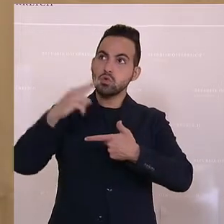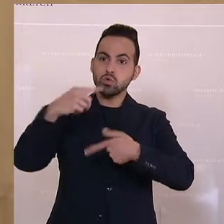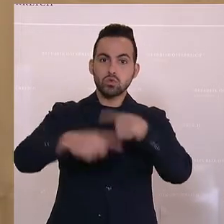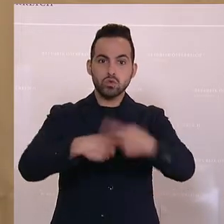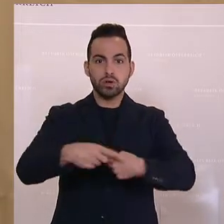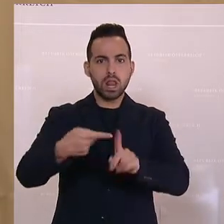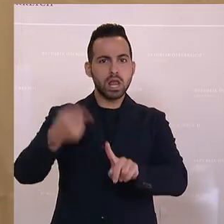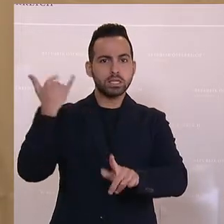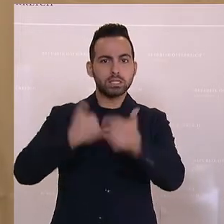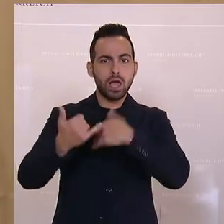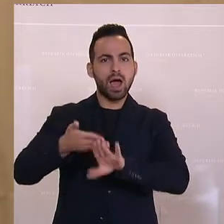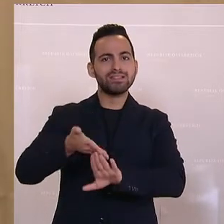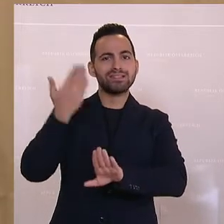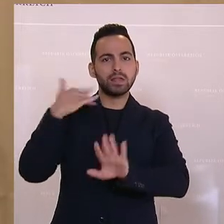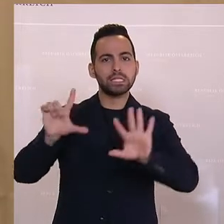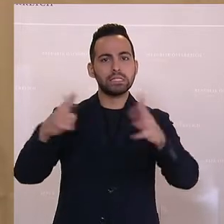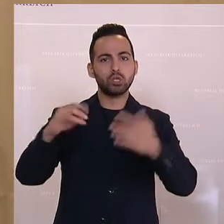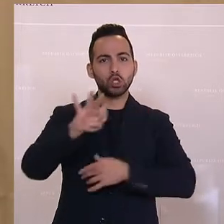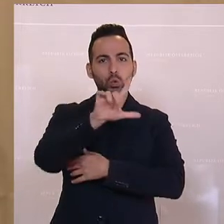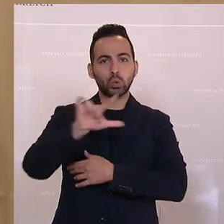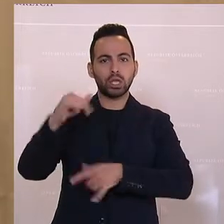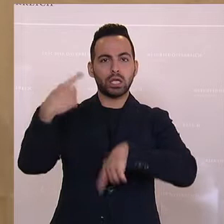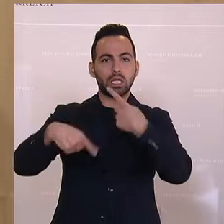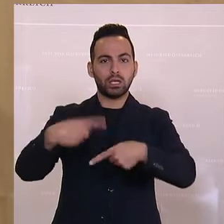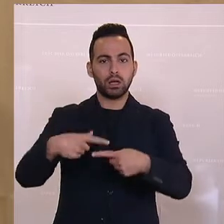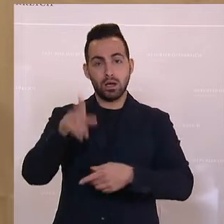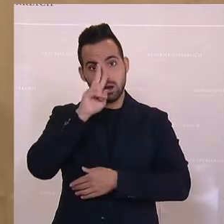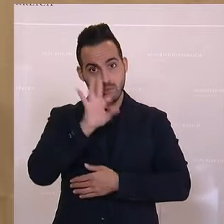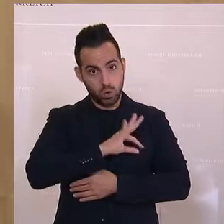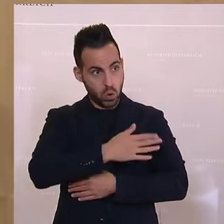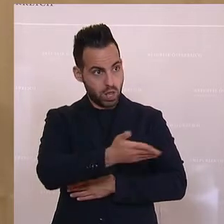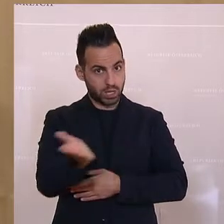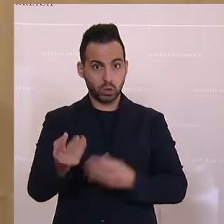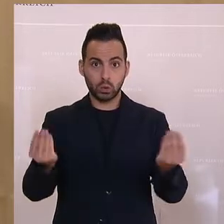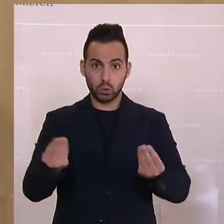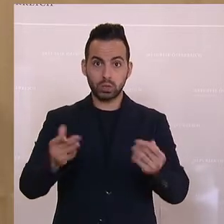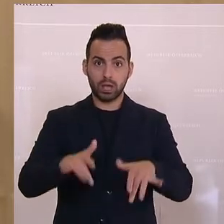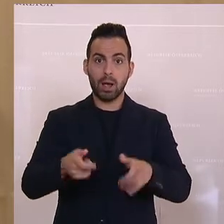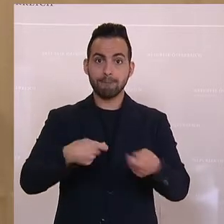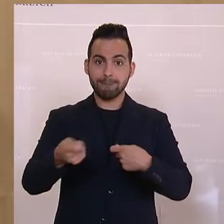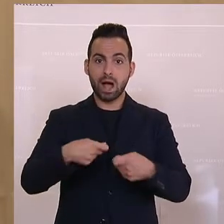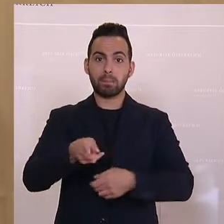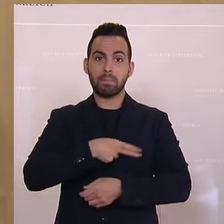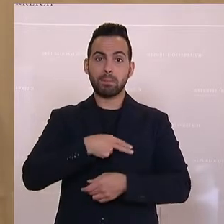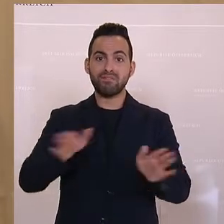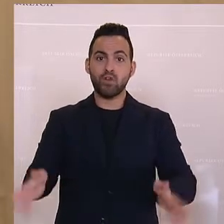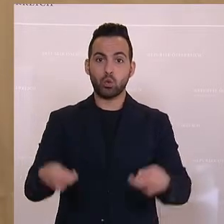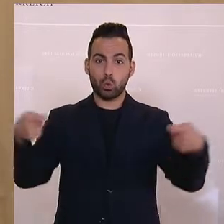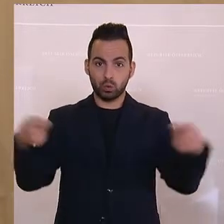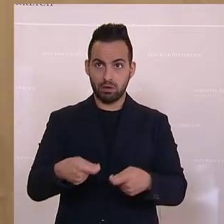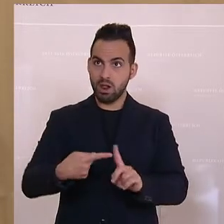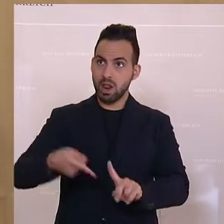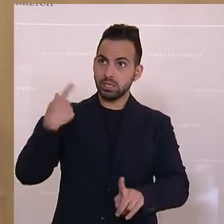man sagen, seit dem 7. Juli, weil, liebe Kolleginnen und Kollegen, die Marktprämienförderung wurde erst vorigen Sonntag